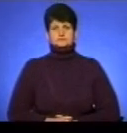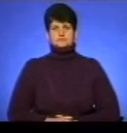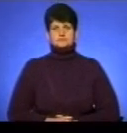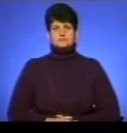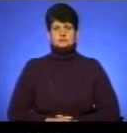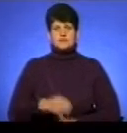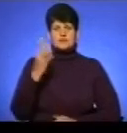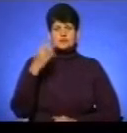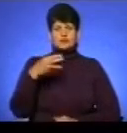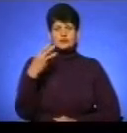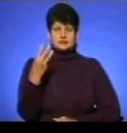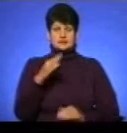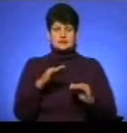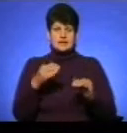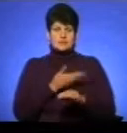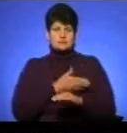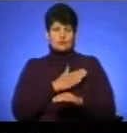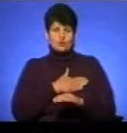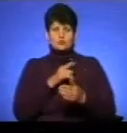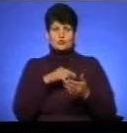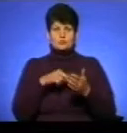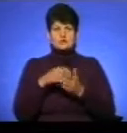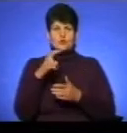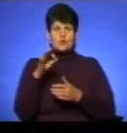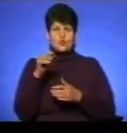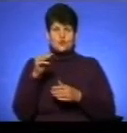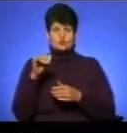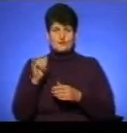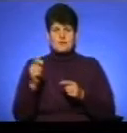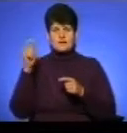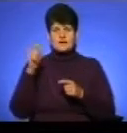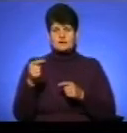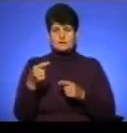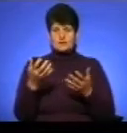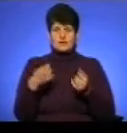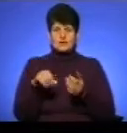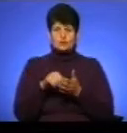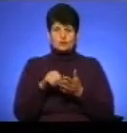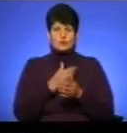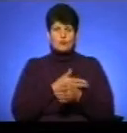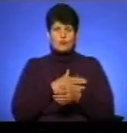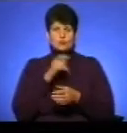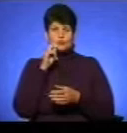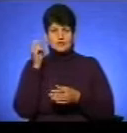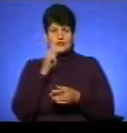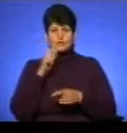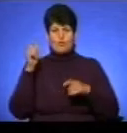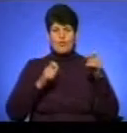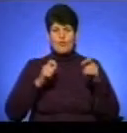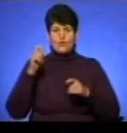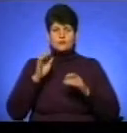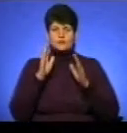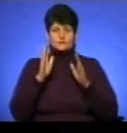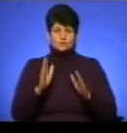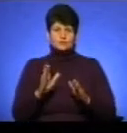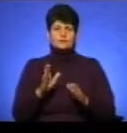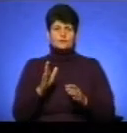43 учні з польського міста Хожува приїхали до Тернополя, щоб взяти участь у польсько-українському учнівському форумі, який відбувся